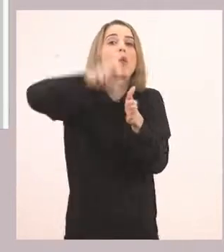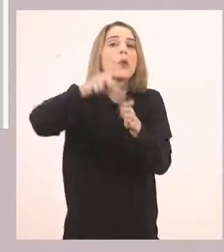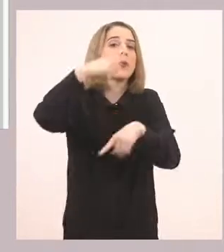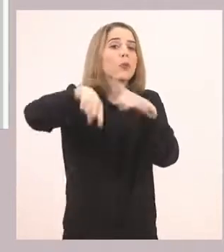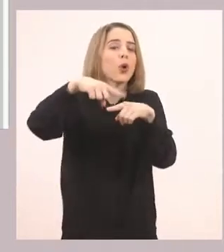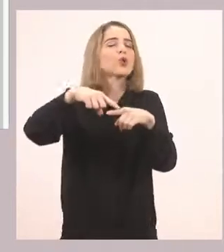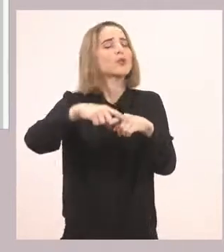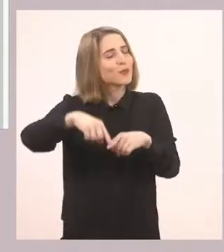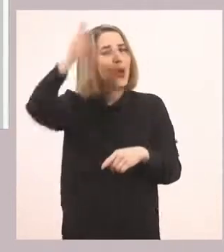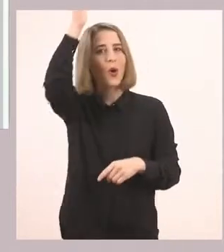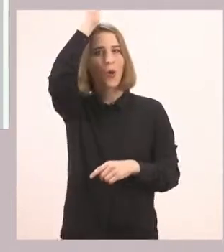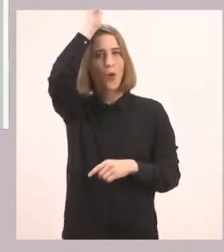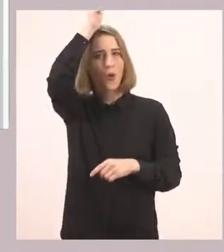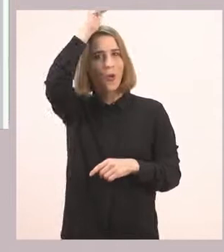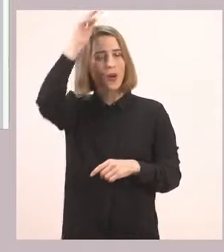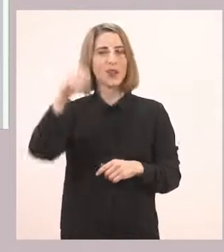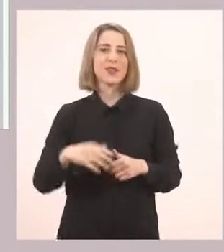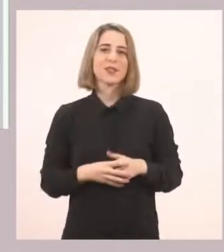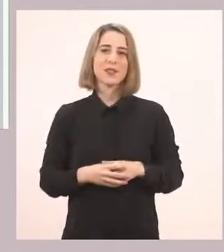κόκορας.